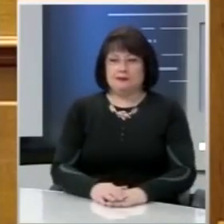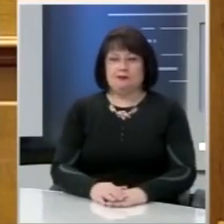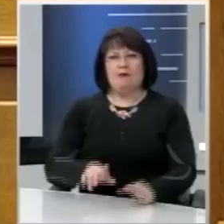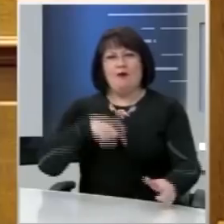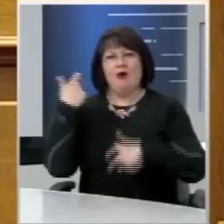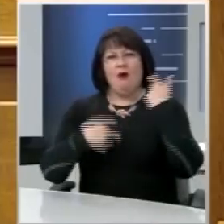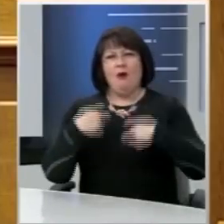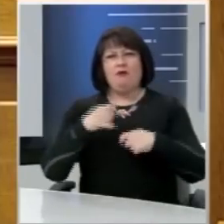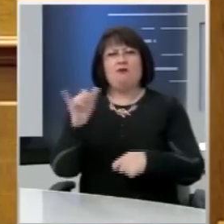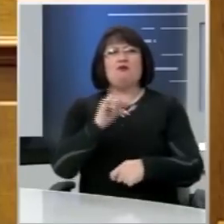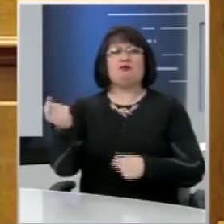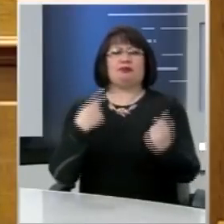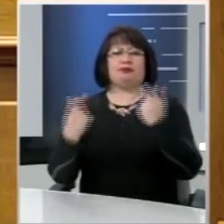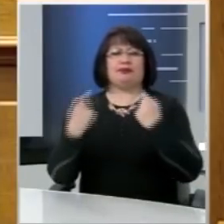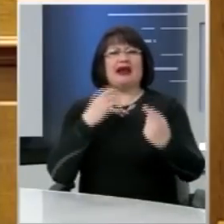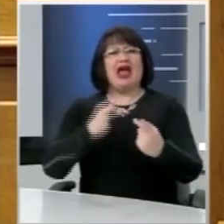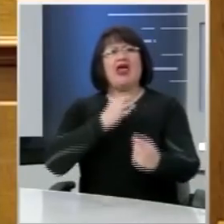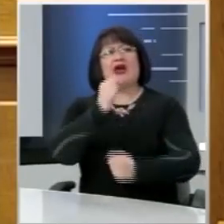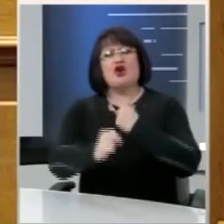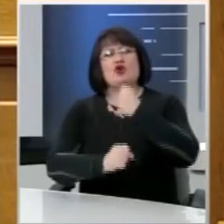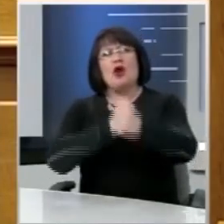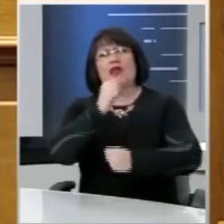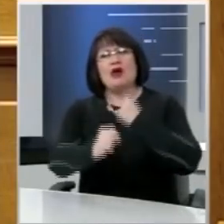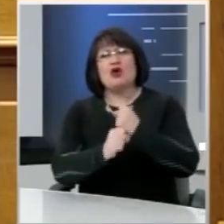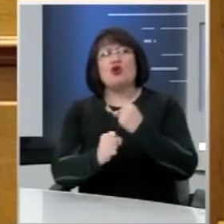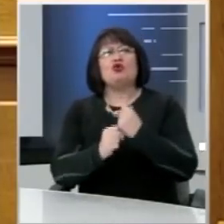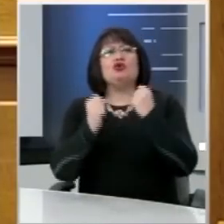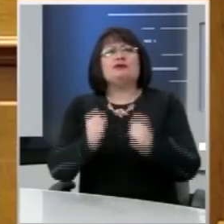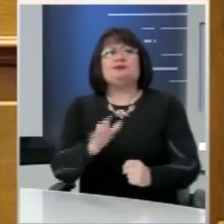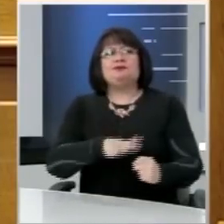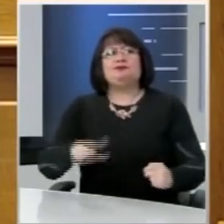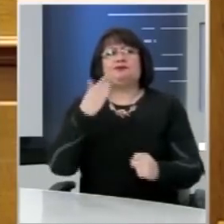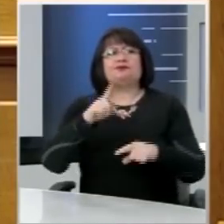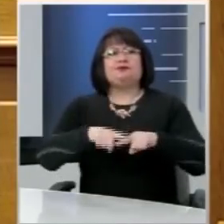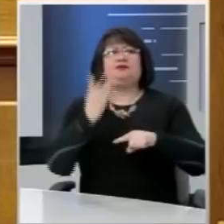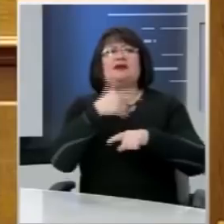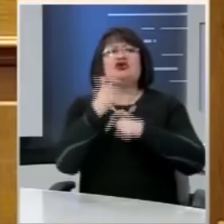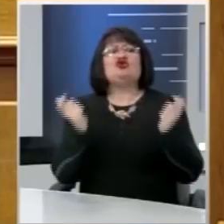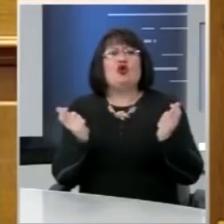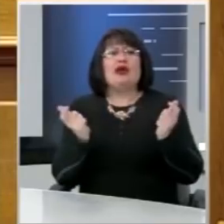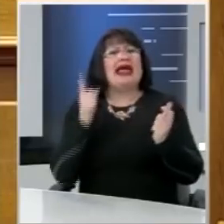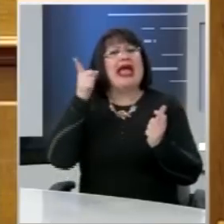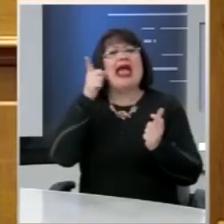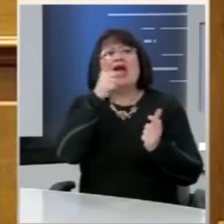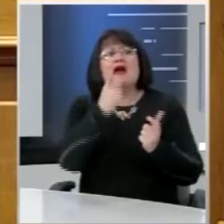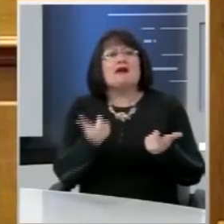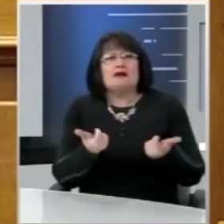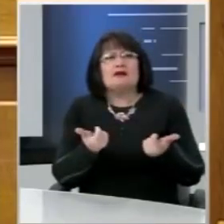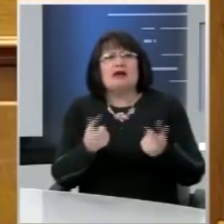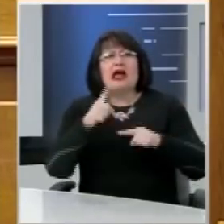διαμαρτυρίες που λαμβάνουμε κάθε χρόνο για την κατάσταση των ελληνικών σχολείων και γενικά της